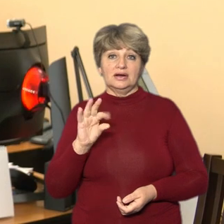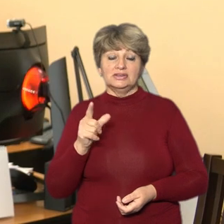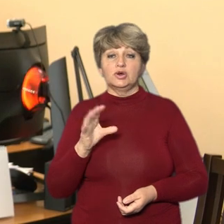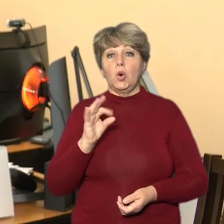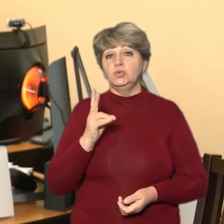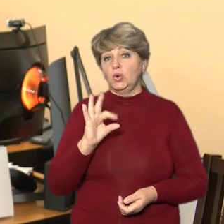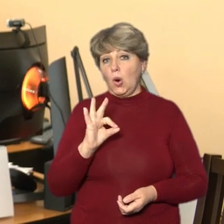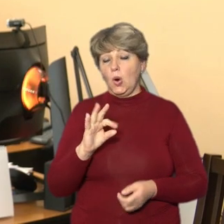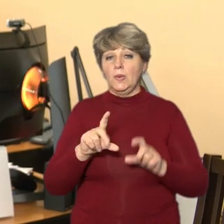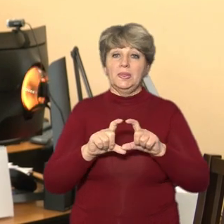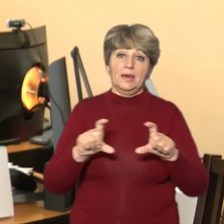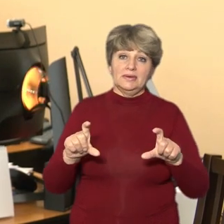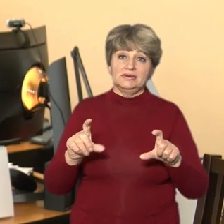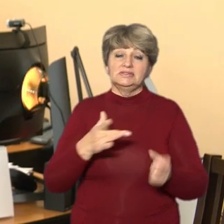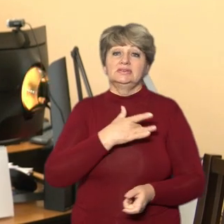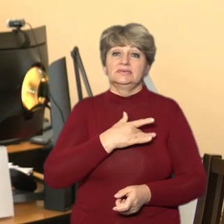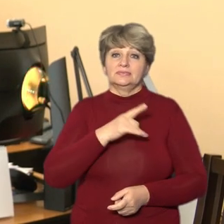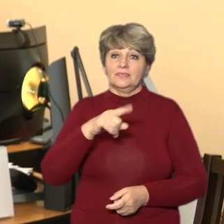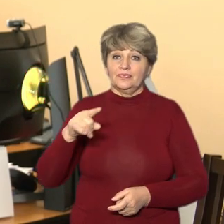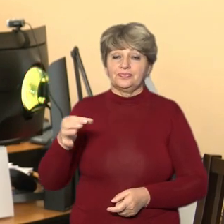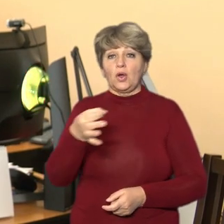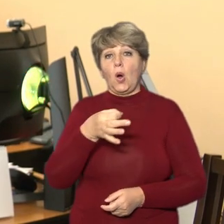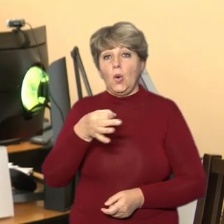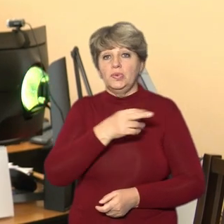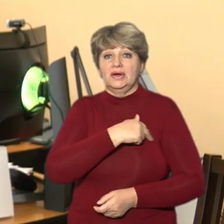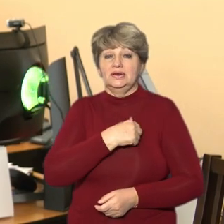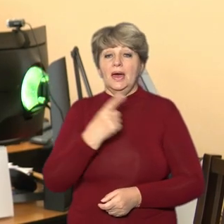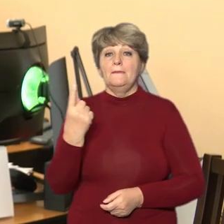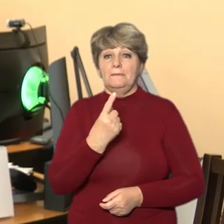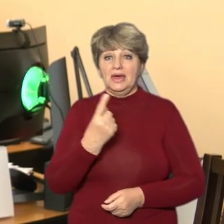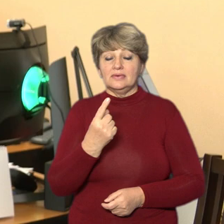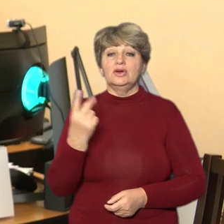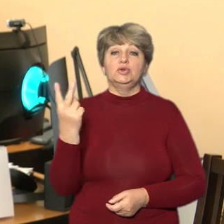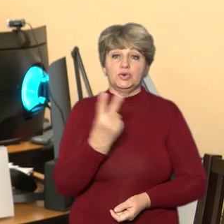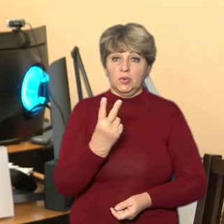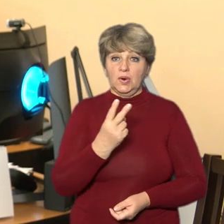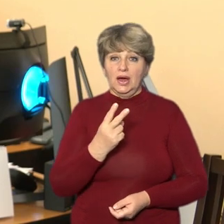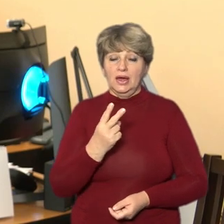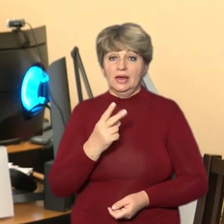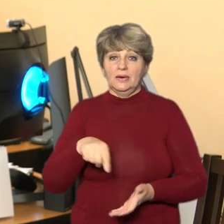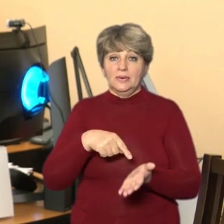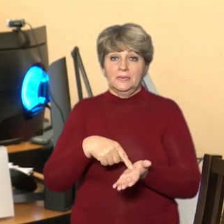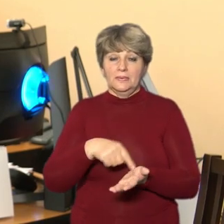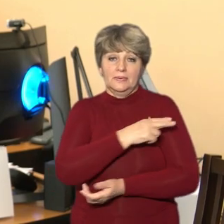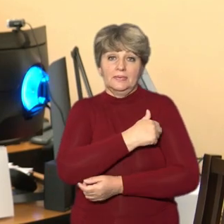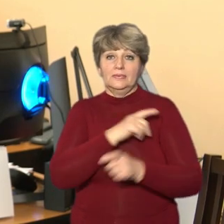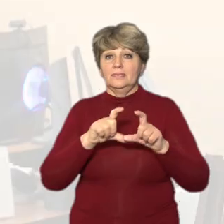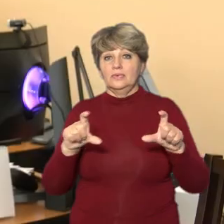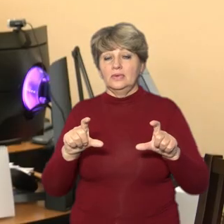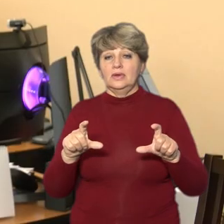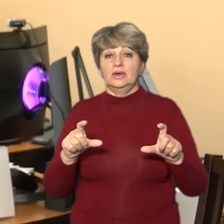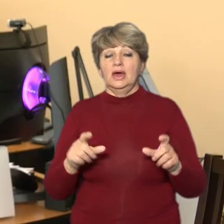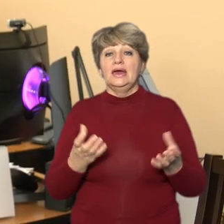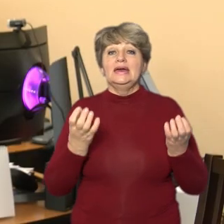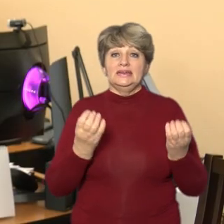«Онкодіспансер, карпідіспансер, обласна лікарня, перша міська лікарня, друга міська лікарня, госпіталь.